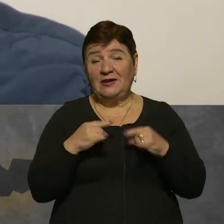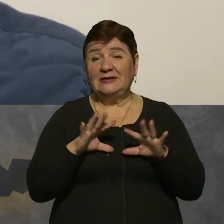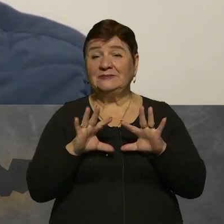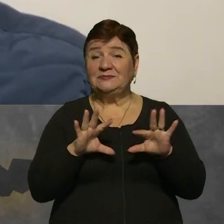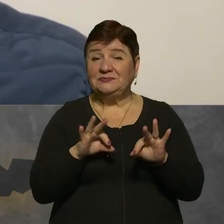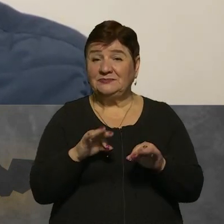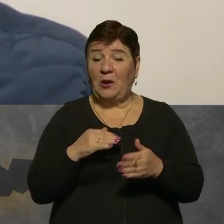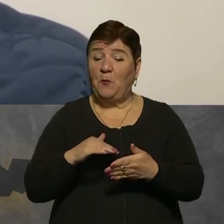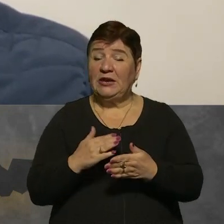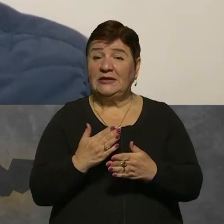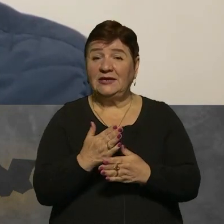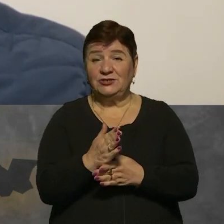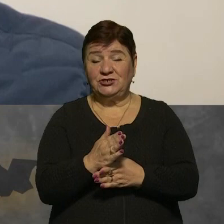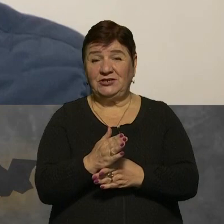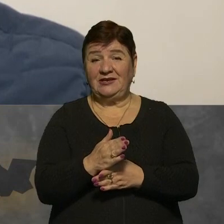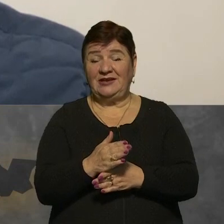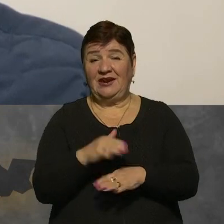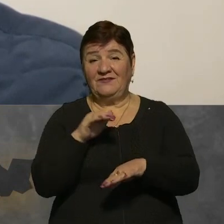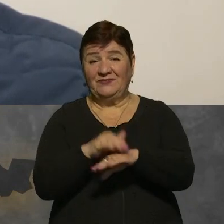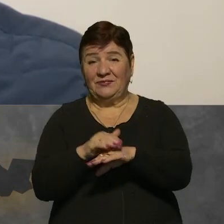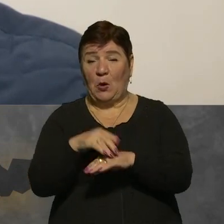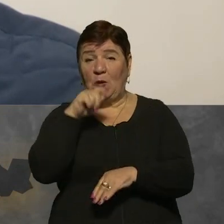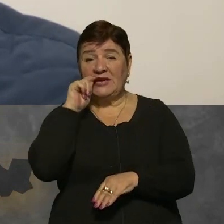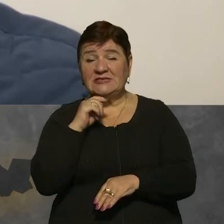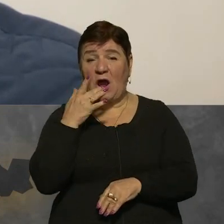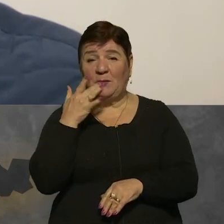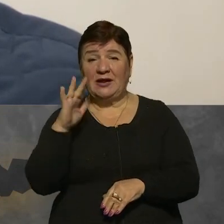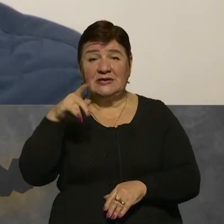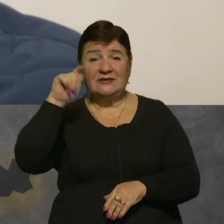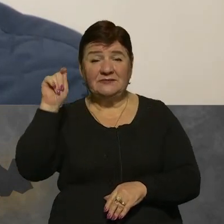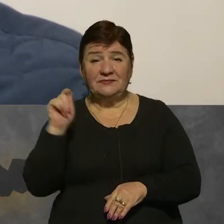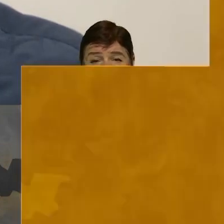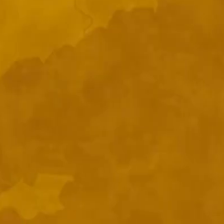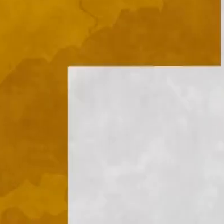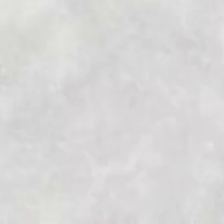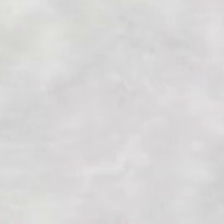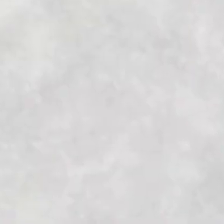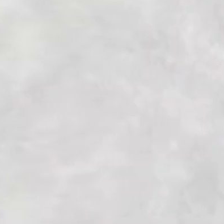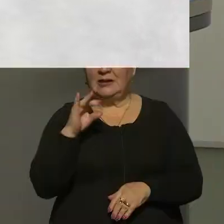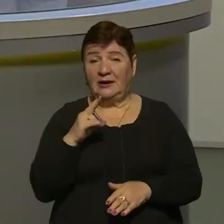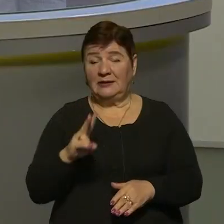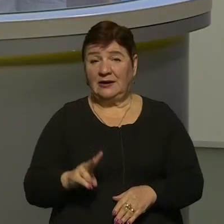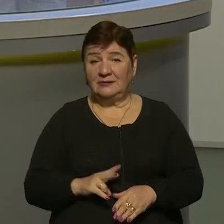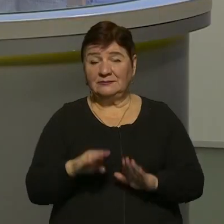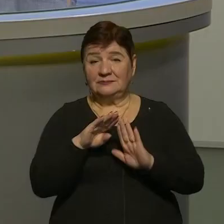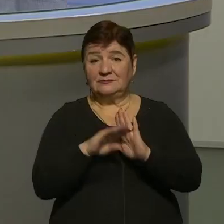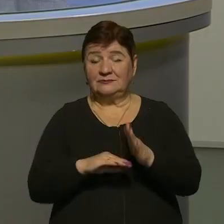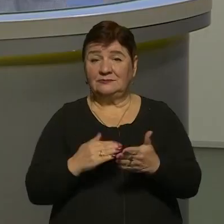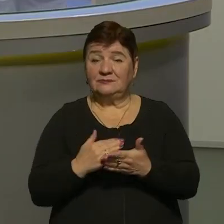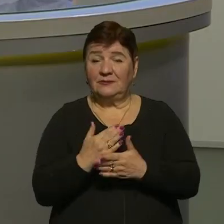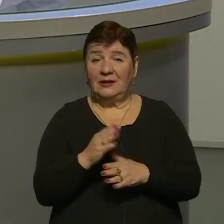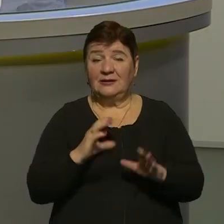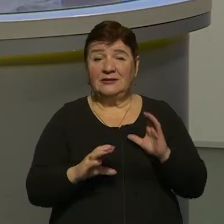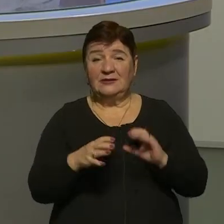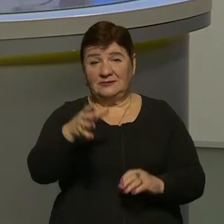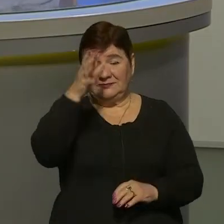'яснили певні політичні аспекти, українсько-американських відносин. Олександр Солонтай, директор програм практичної політики Інституту